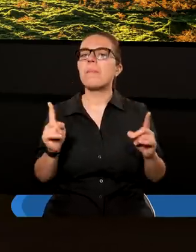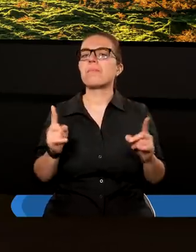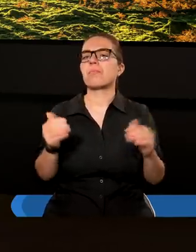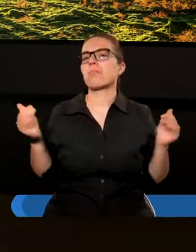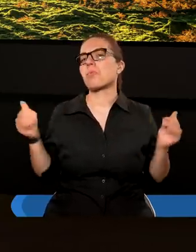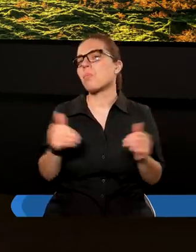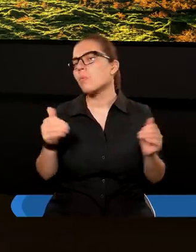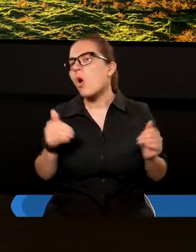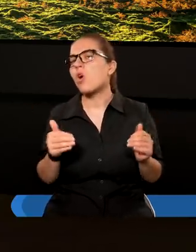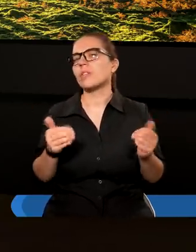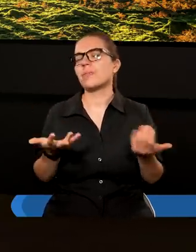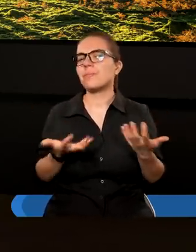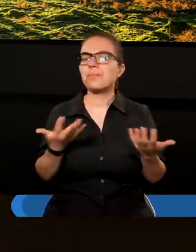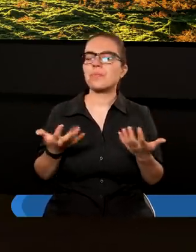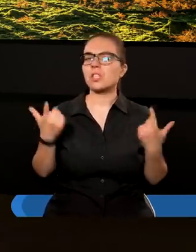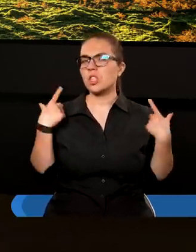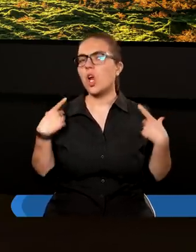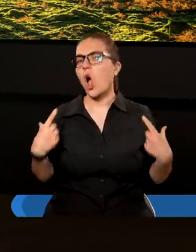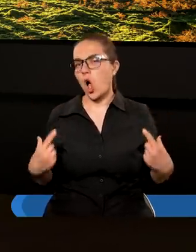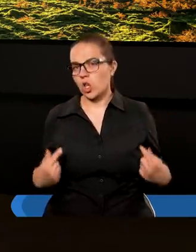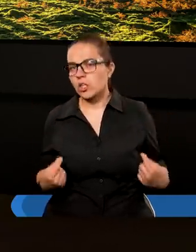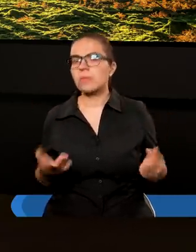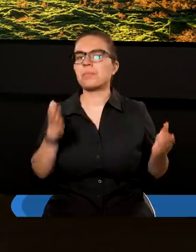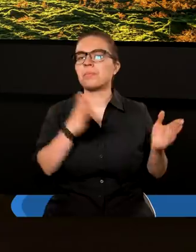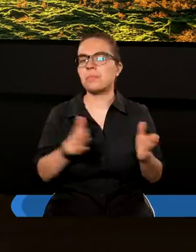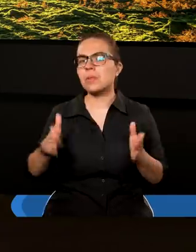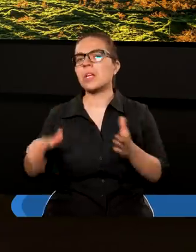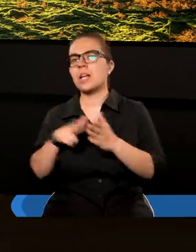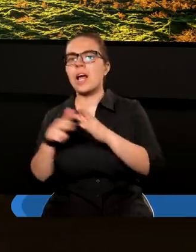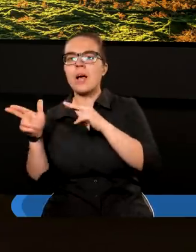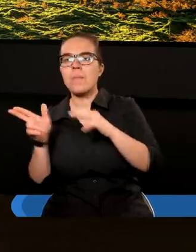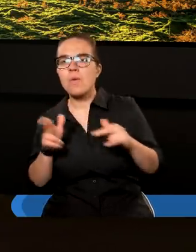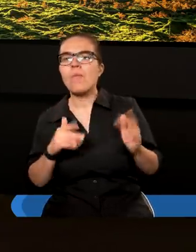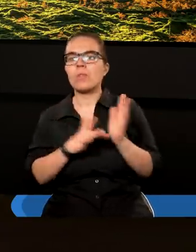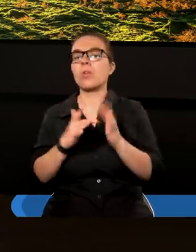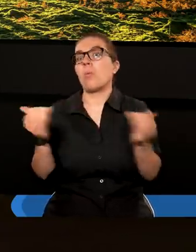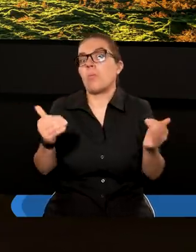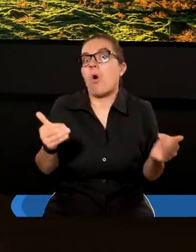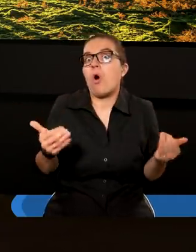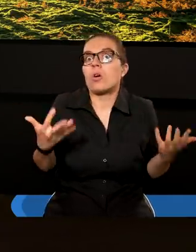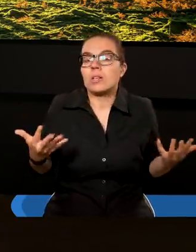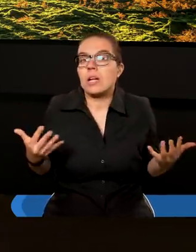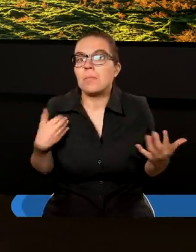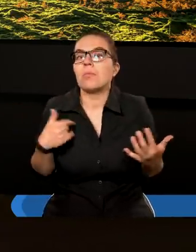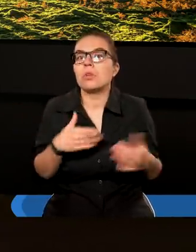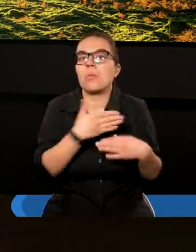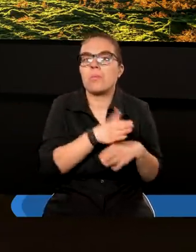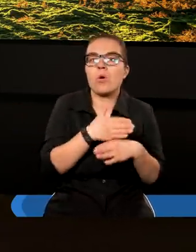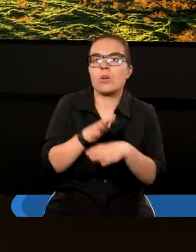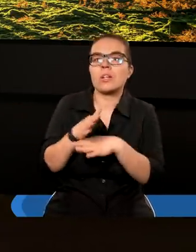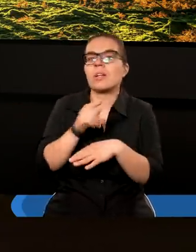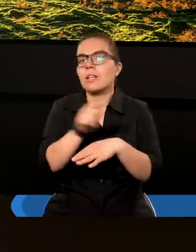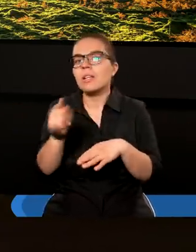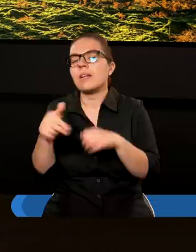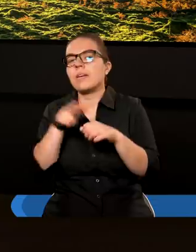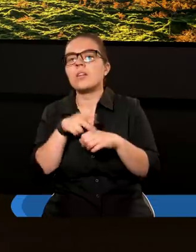mimo, że te osoby przygotowane na powrót Chrystusa nawet może chciałyby się podzielić z tymi, które